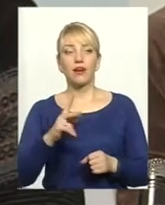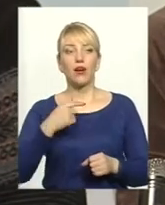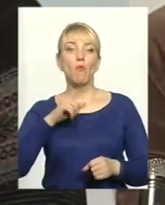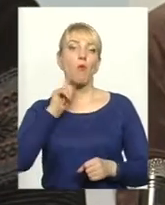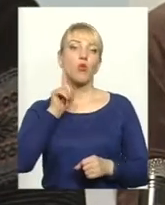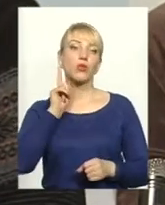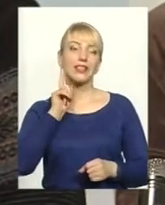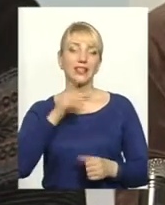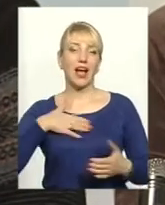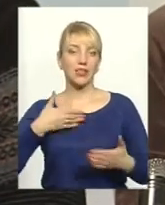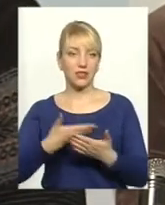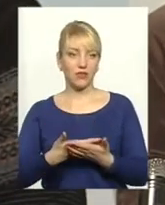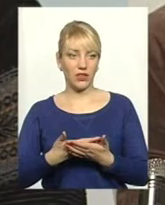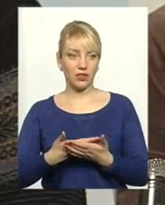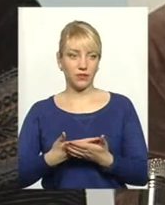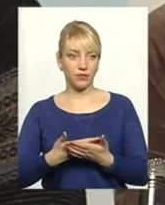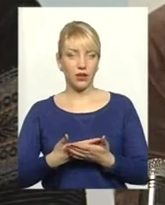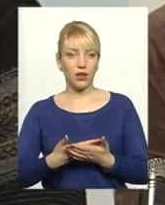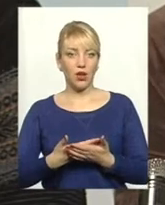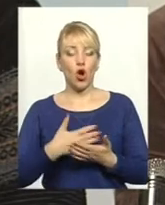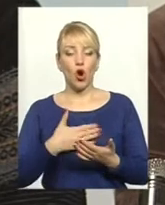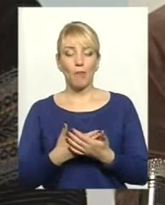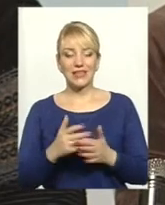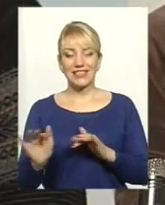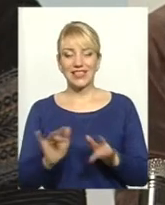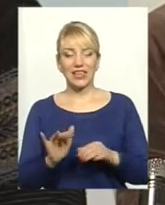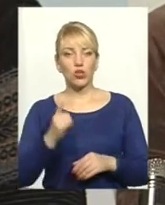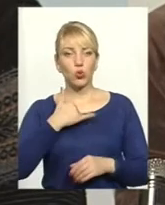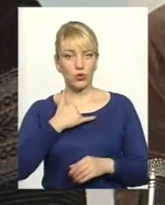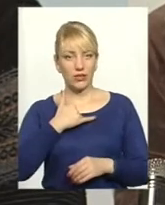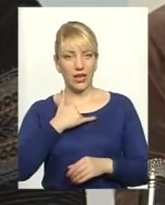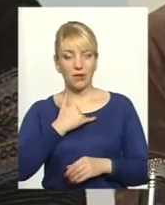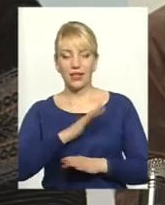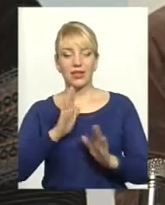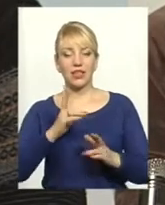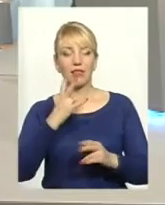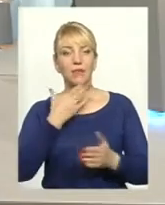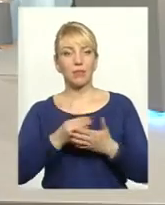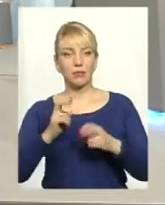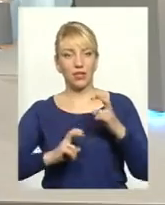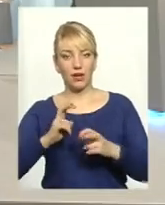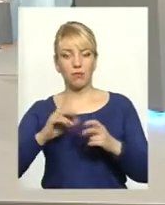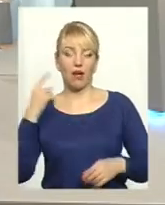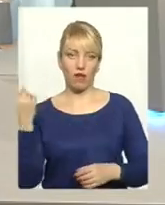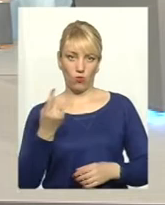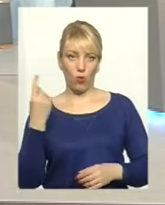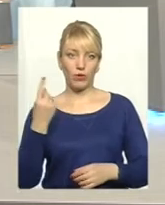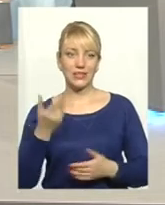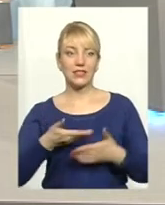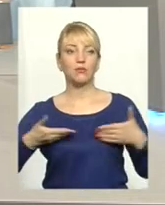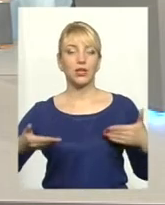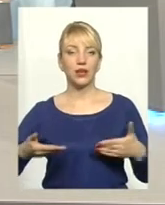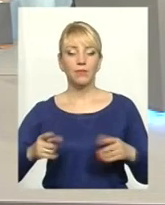активний, скажімо, громадський діяч в себе, не тільки на підприємстві, а й в області, ми